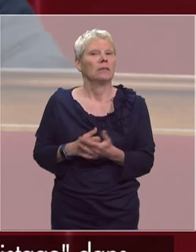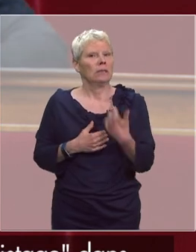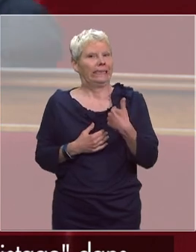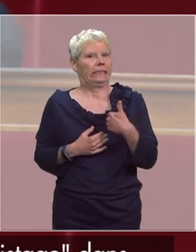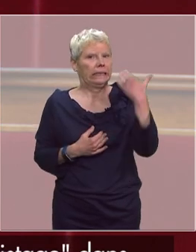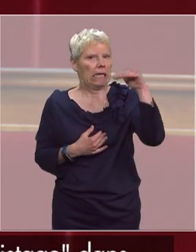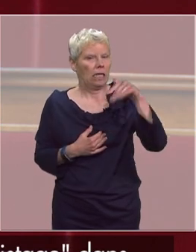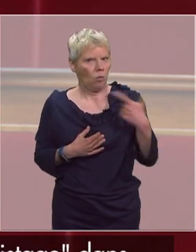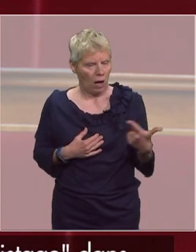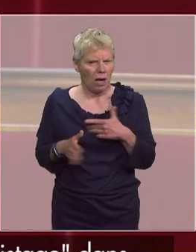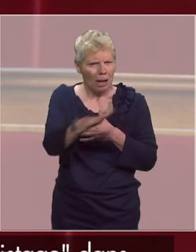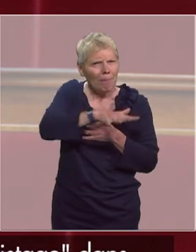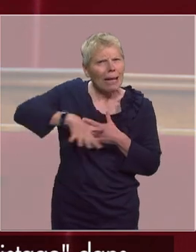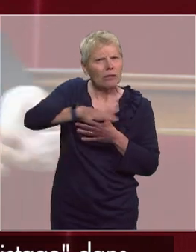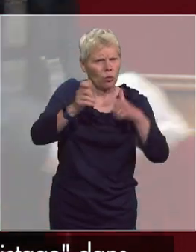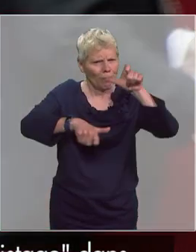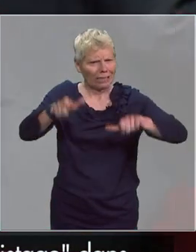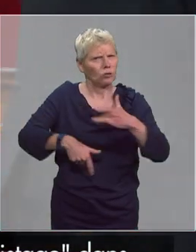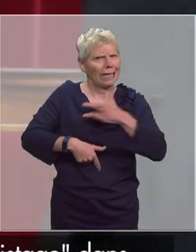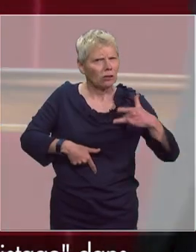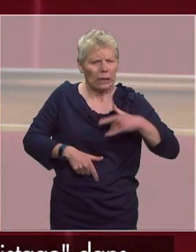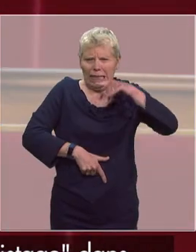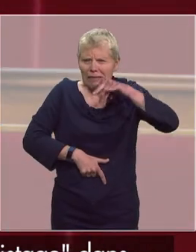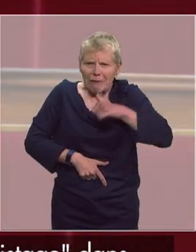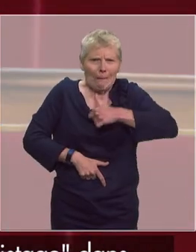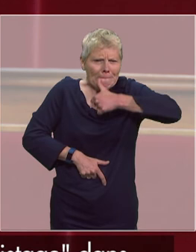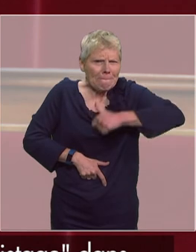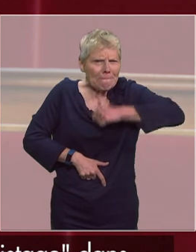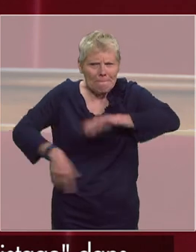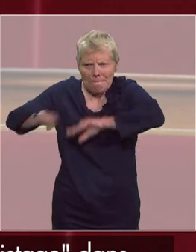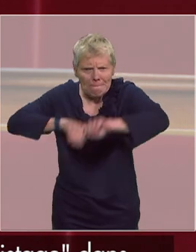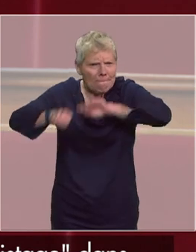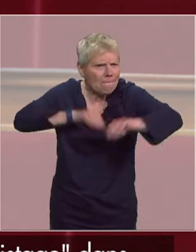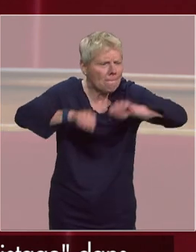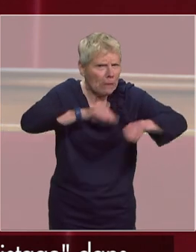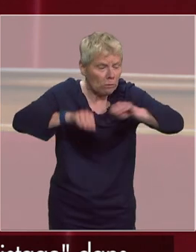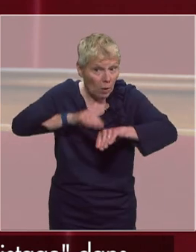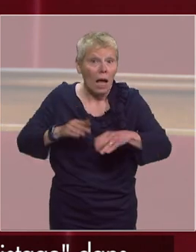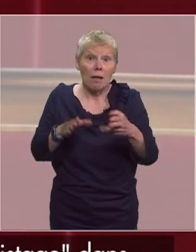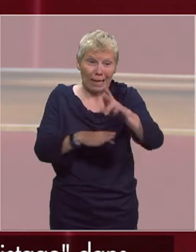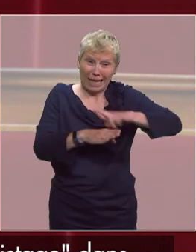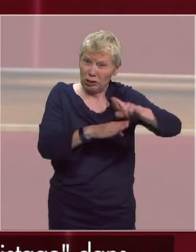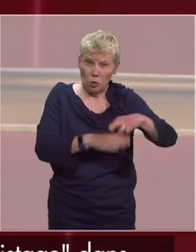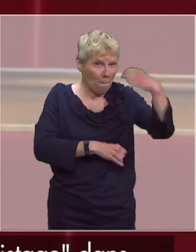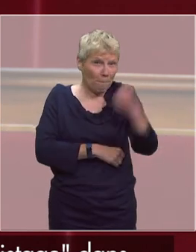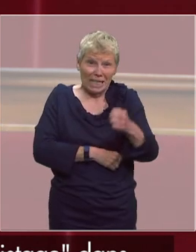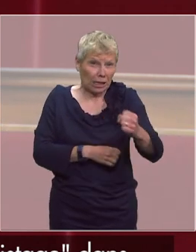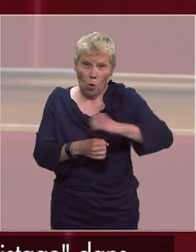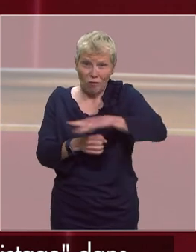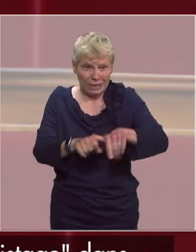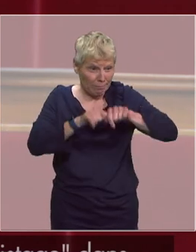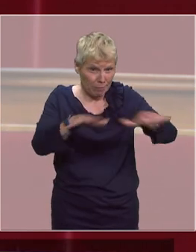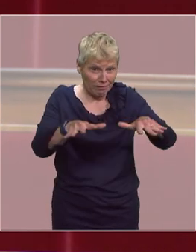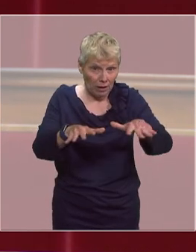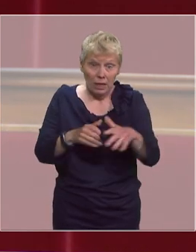'incroyable effort qui est mené partout par les personnels de santé pour assurer la prise en charge de tous. Néanmoins, dans les régions les plus touchées, il faut